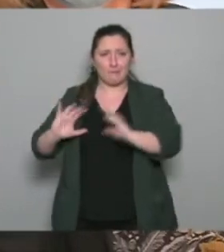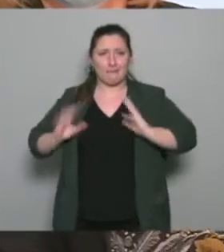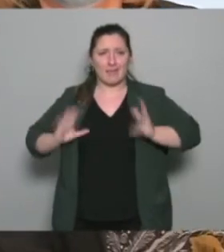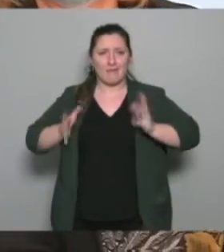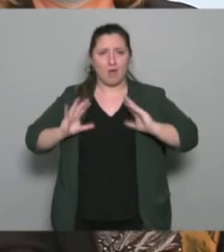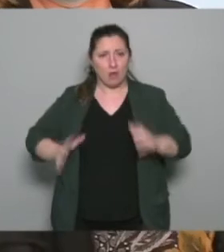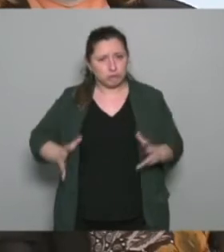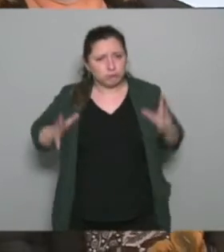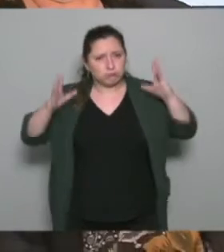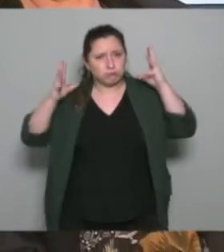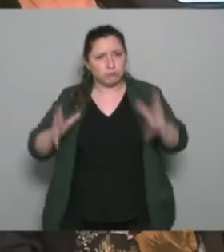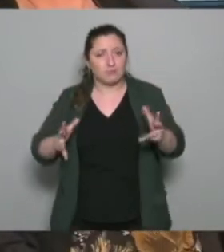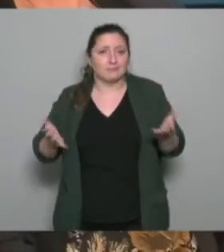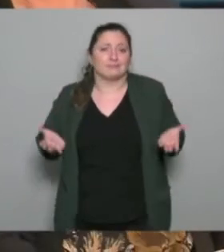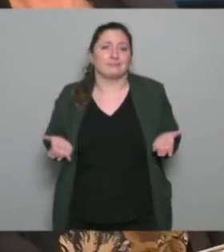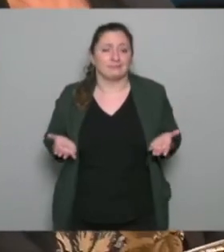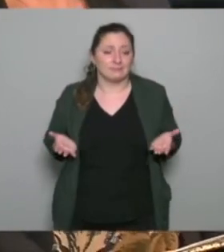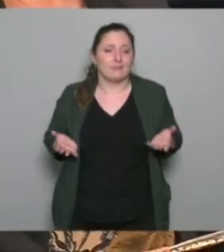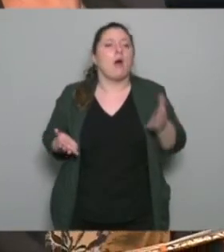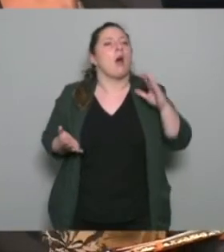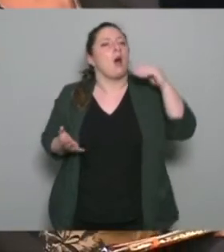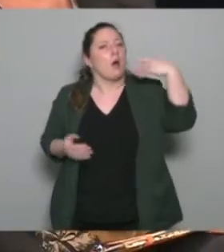le développement du club donc et après